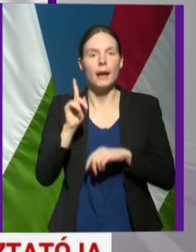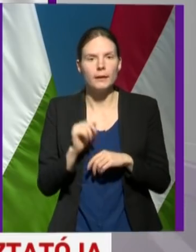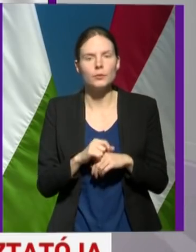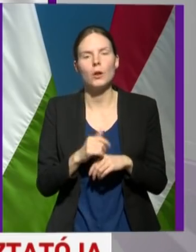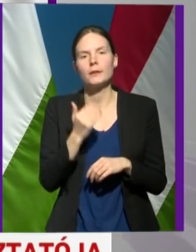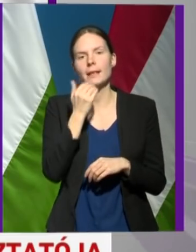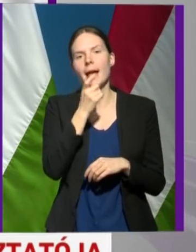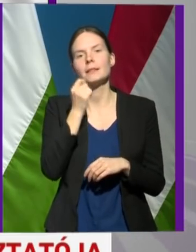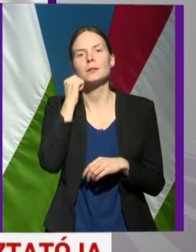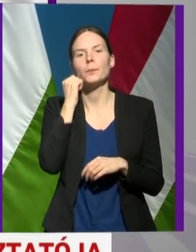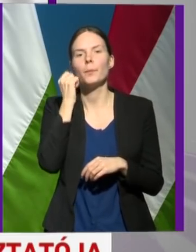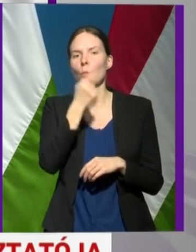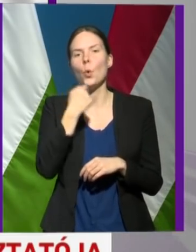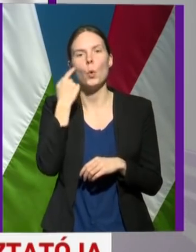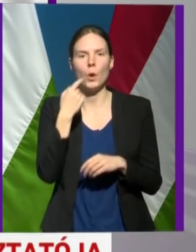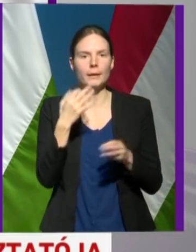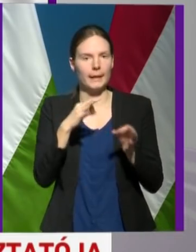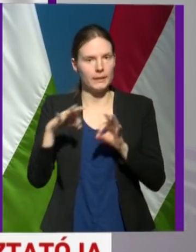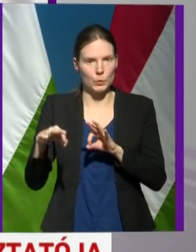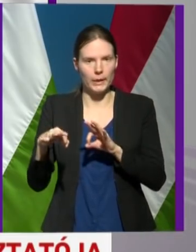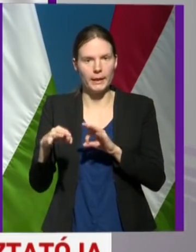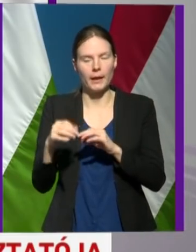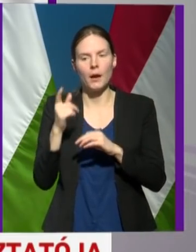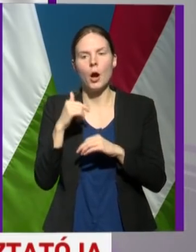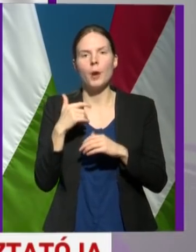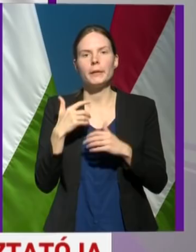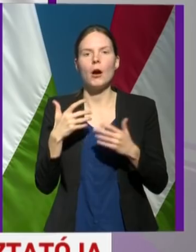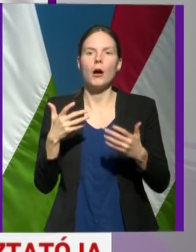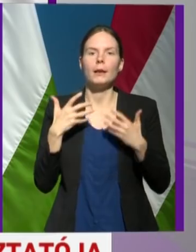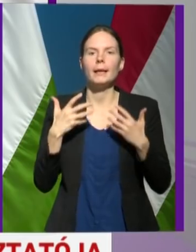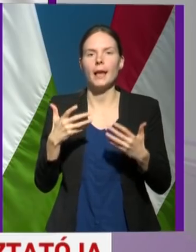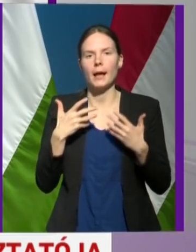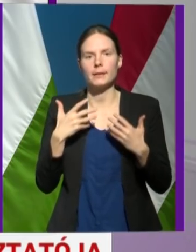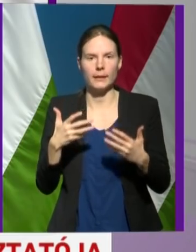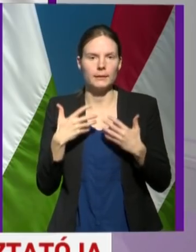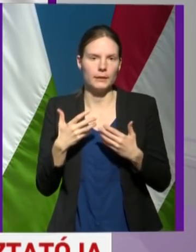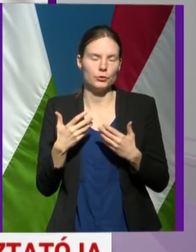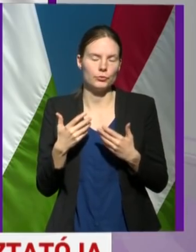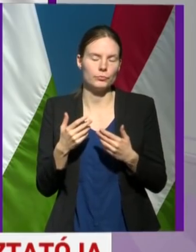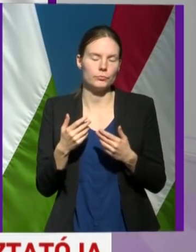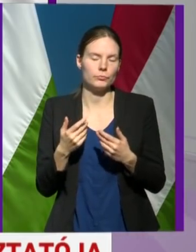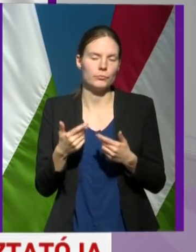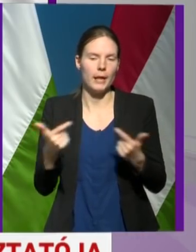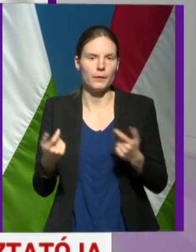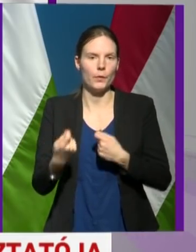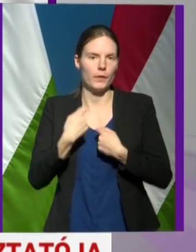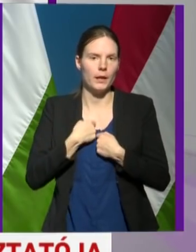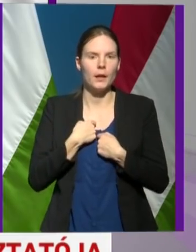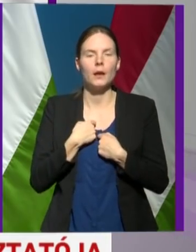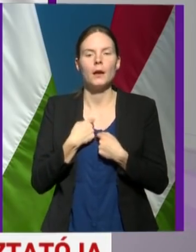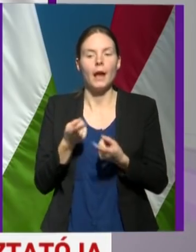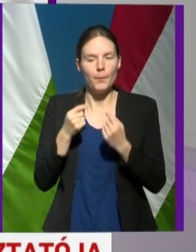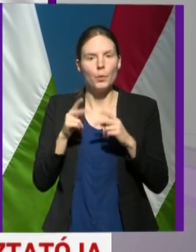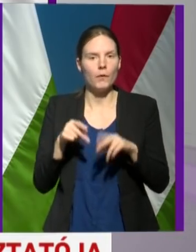-készülékek, amik még ugye a testen kívüli lélegeztetést is lehetővé teszik, ebből is van